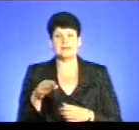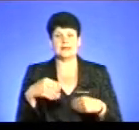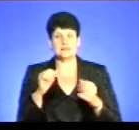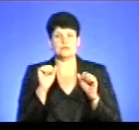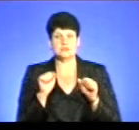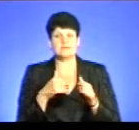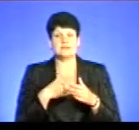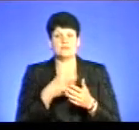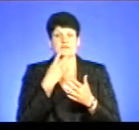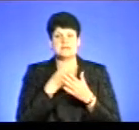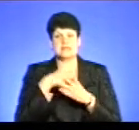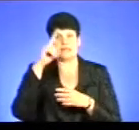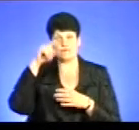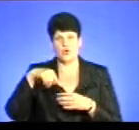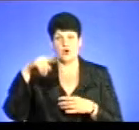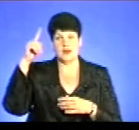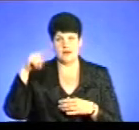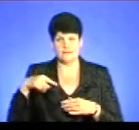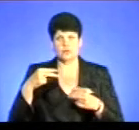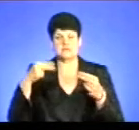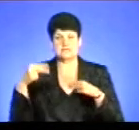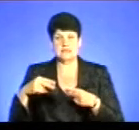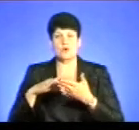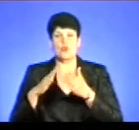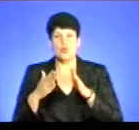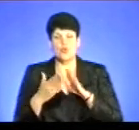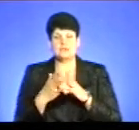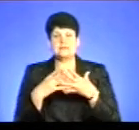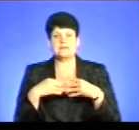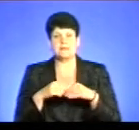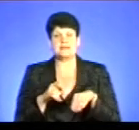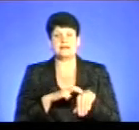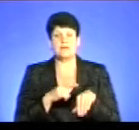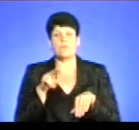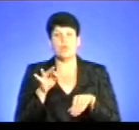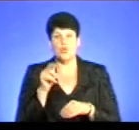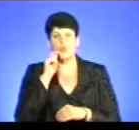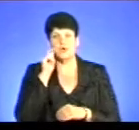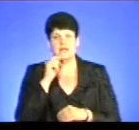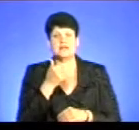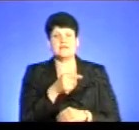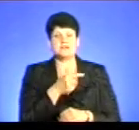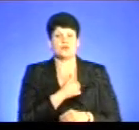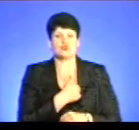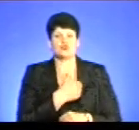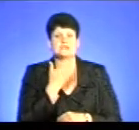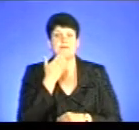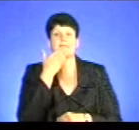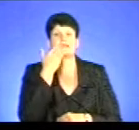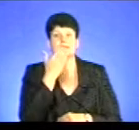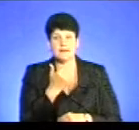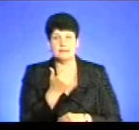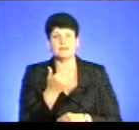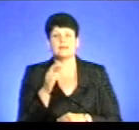переглянути інфографіку щодо підписання угод із сімейними лікарями загалом по Україні. А вас, пане Володимире, хочу запитати,